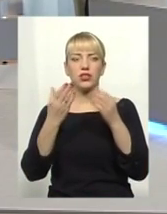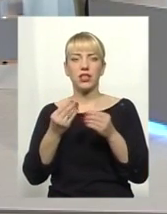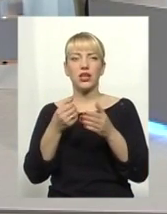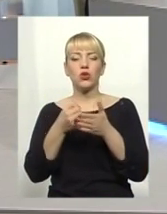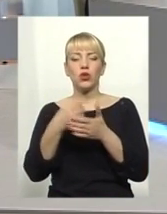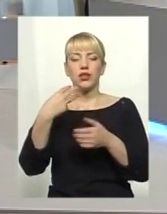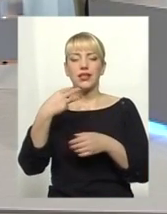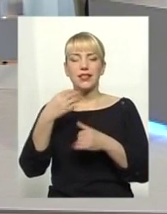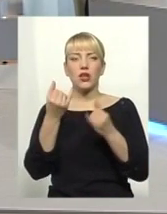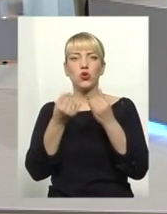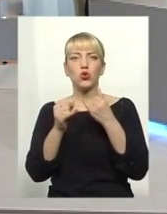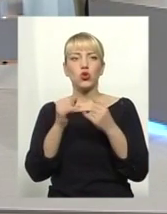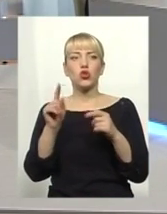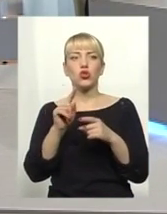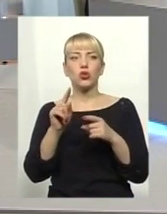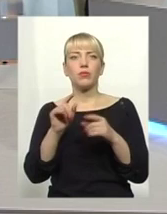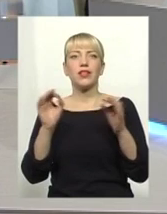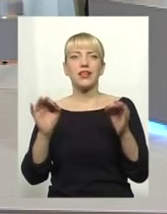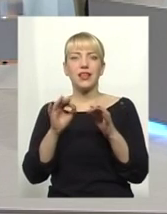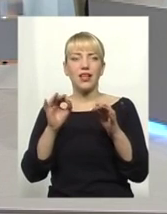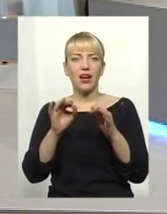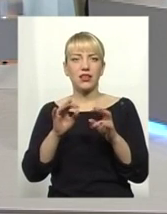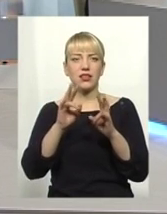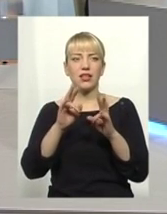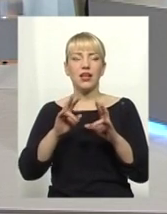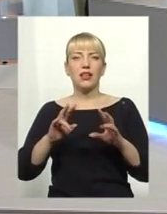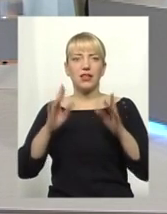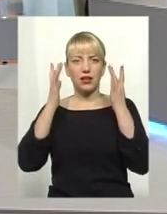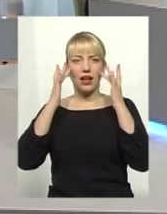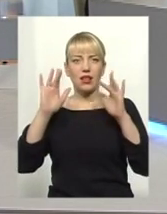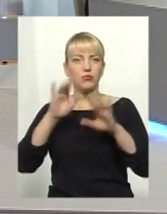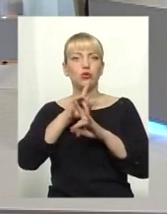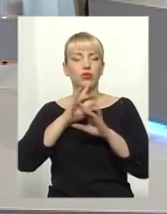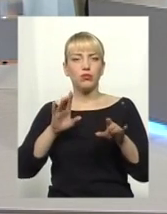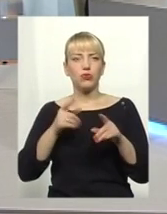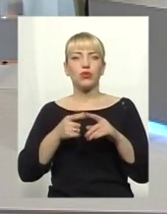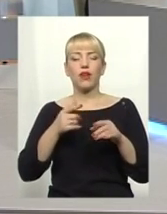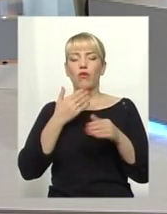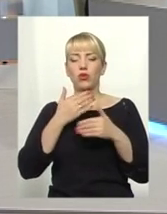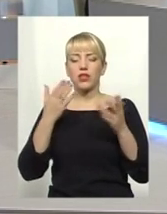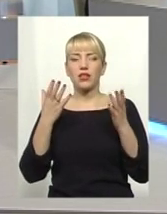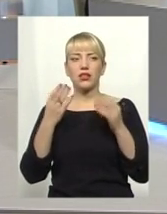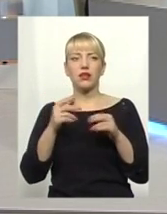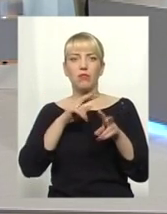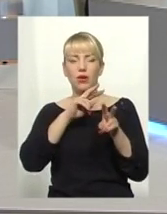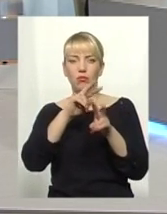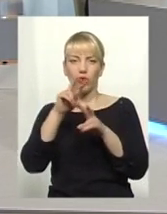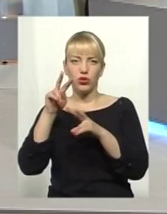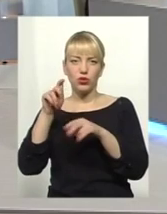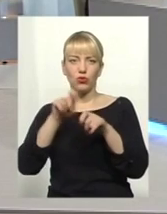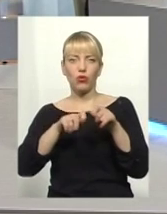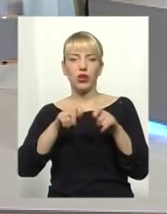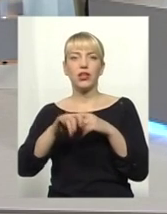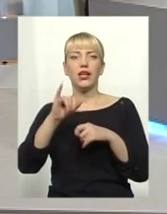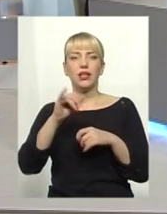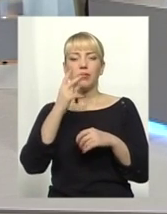жовтня, щоб все ж таки ніякого колапсу не було, тому що останні дні, ми вже моніторили, останні дні ми бачили,